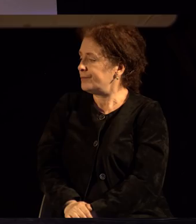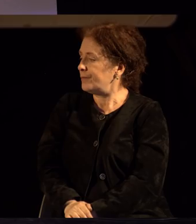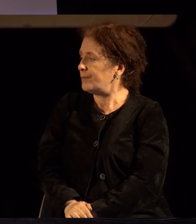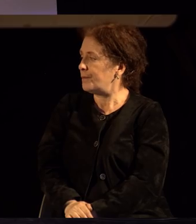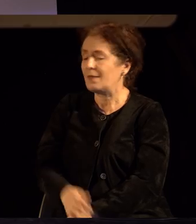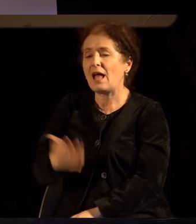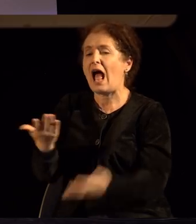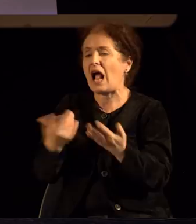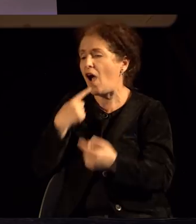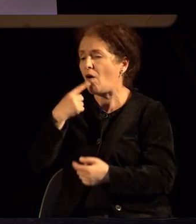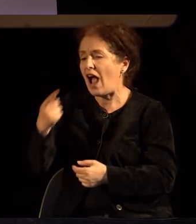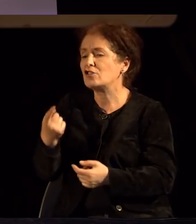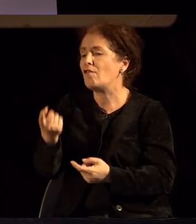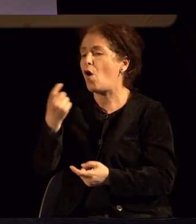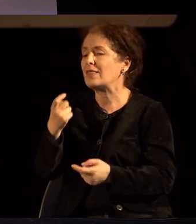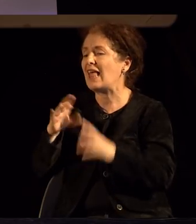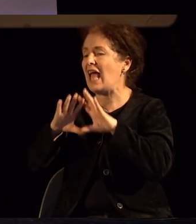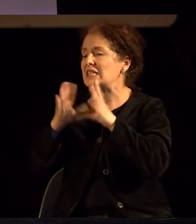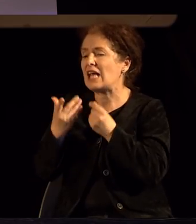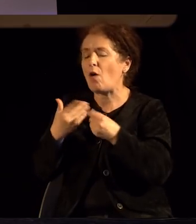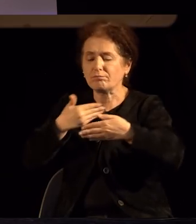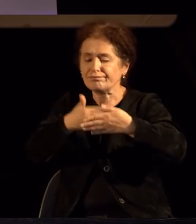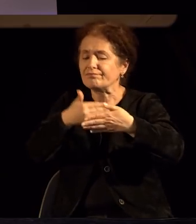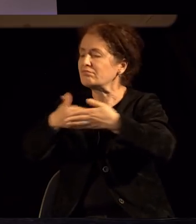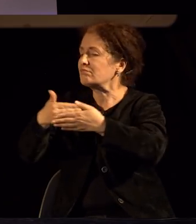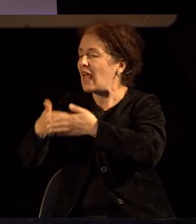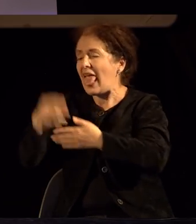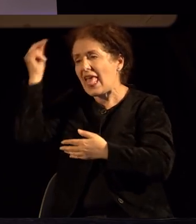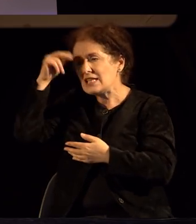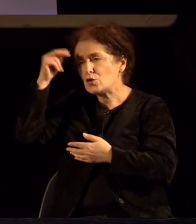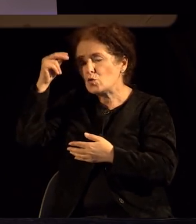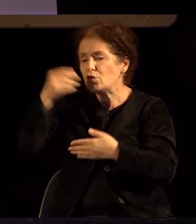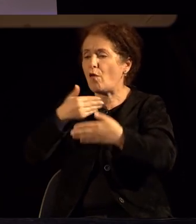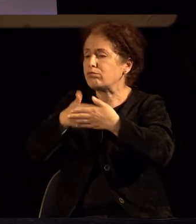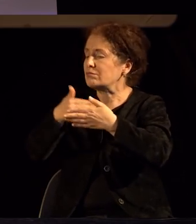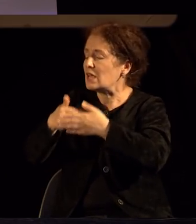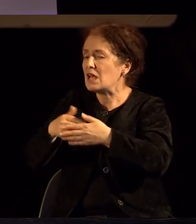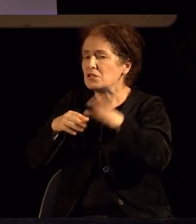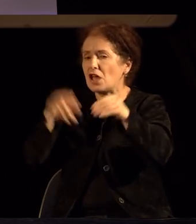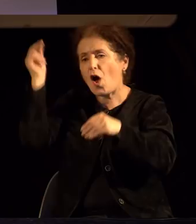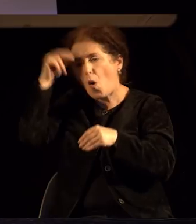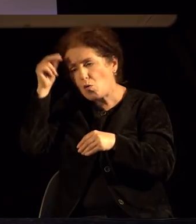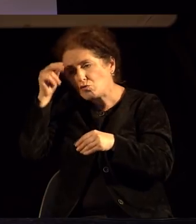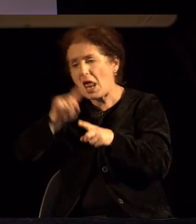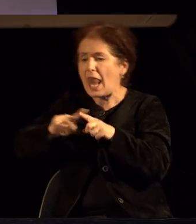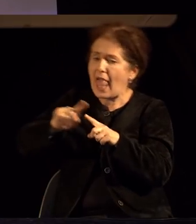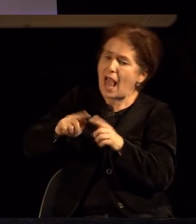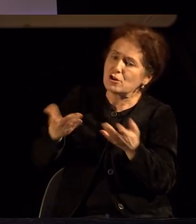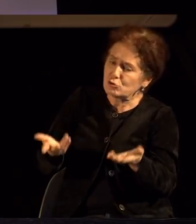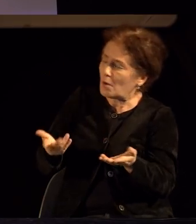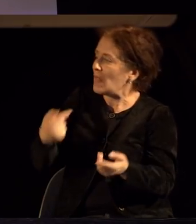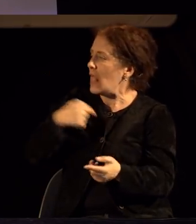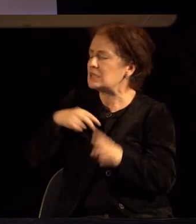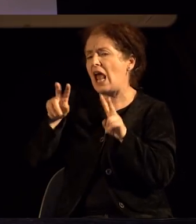Како што кажам, од секоја релација, од секоја искусство, се учи нешто, и затоа,